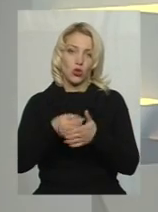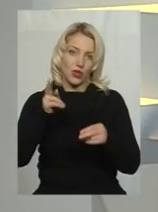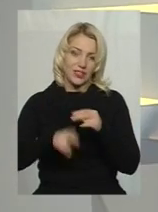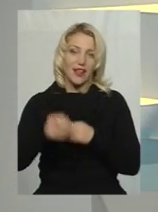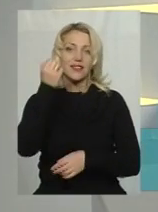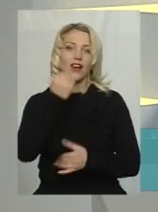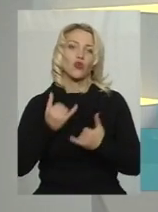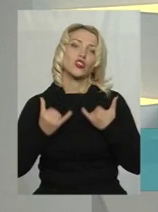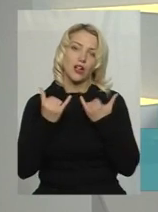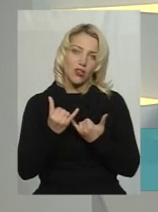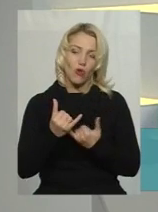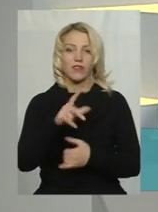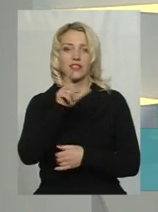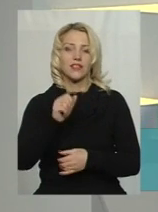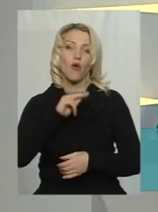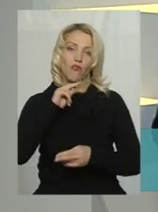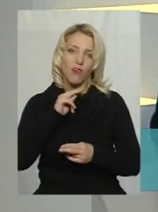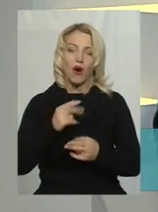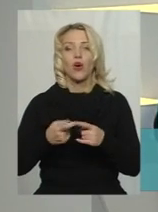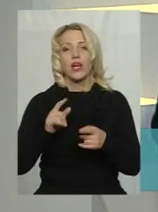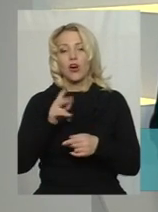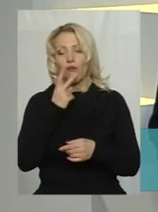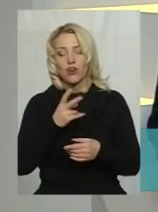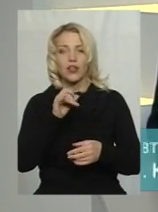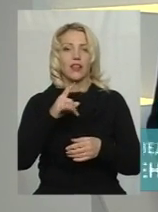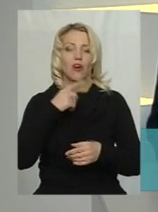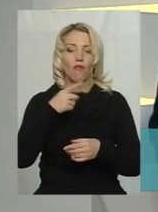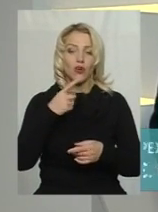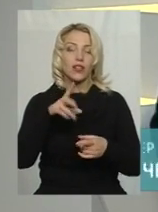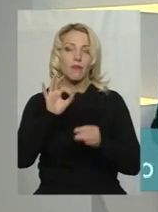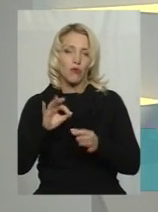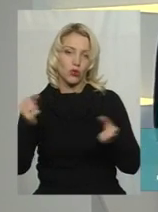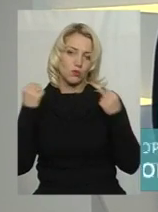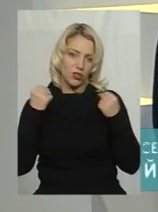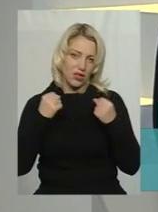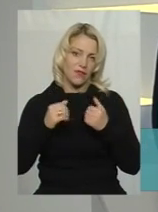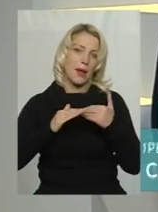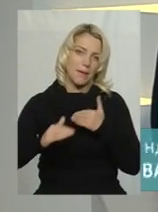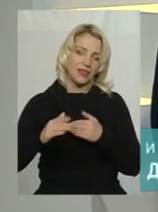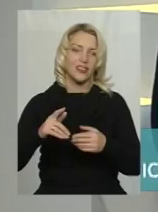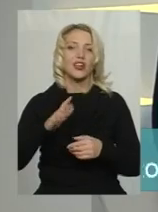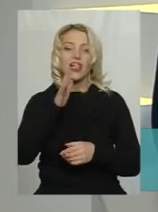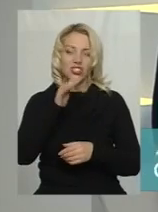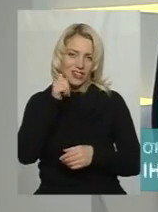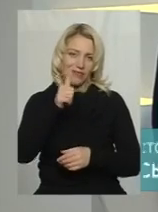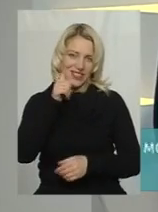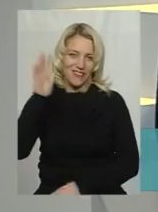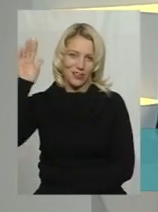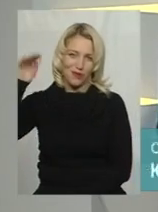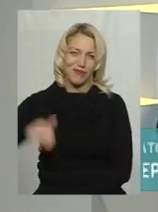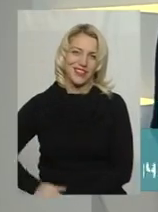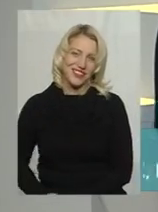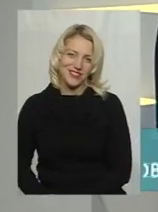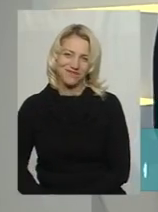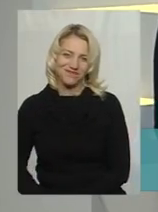Вам дякую, шановні, за увагу. Ми говорили сьогодні про пришкільні спортивні майданчики, завтра оці же порі чекатимемо вас з іншою темою. Нехай